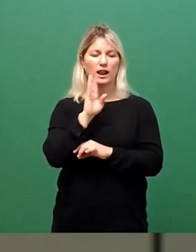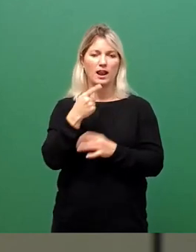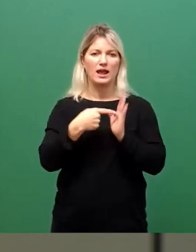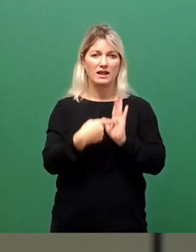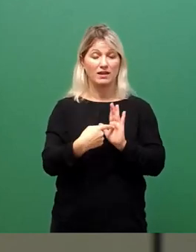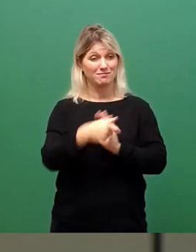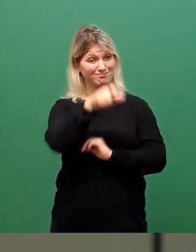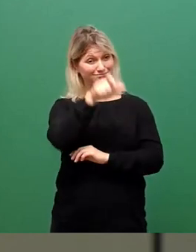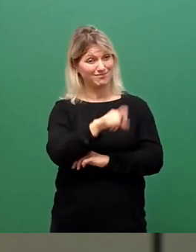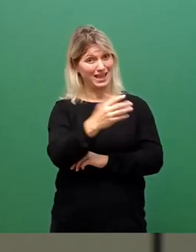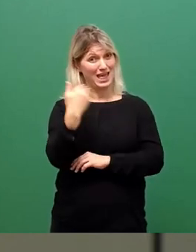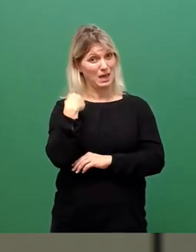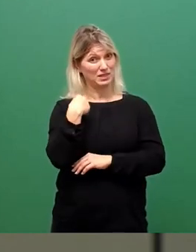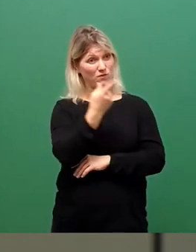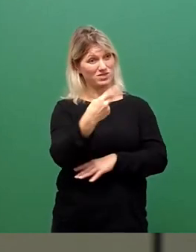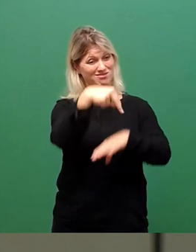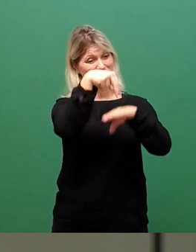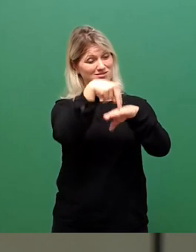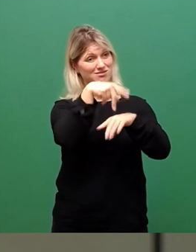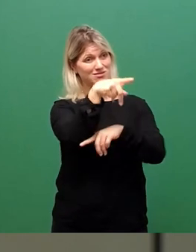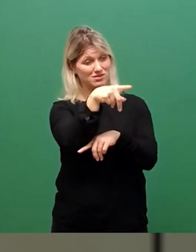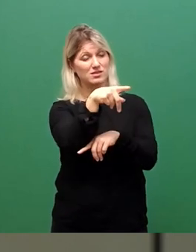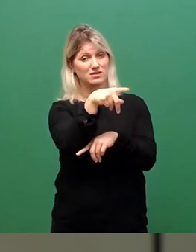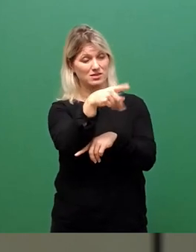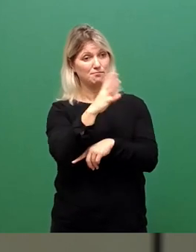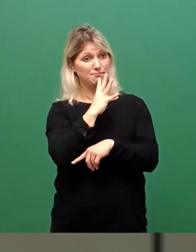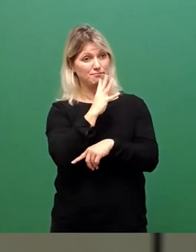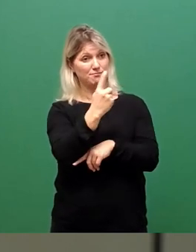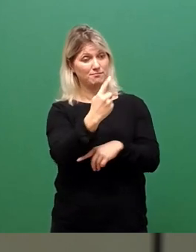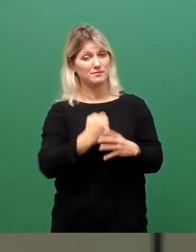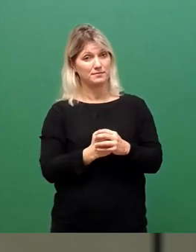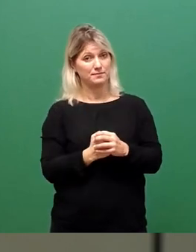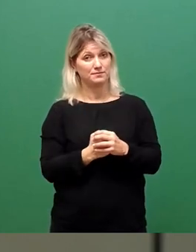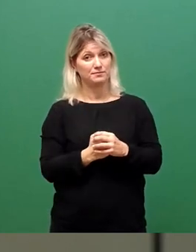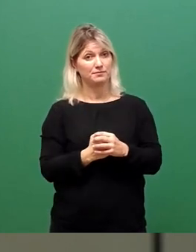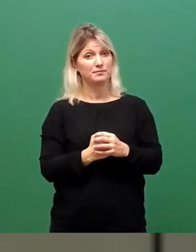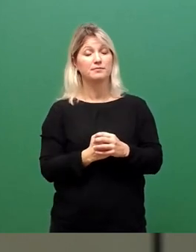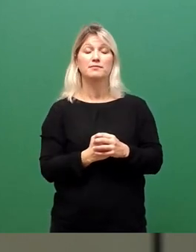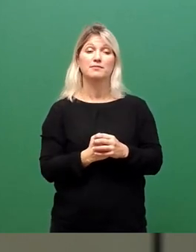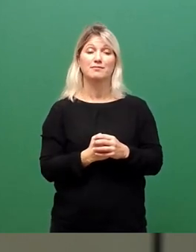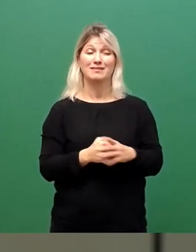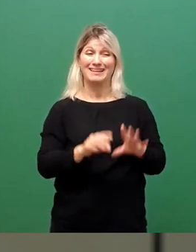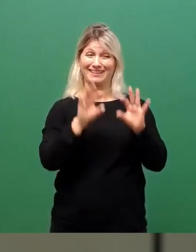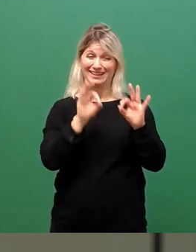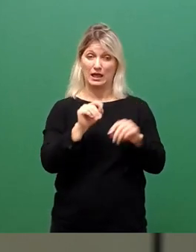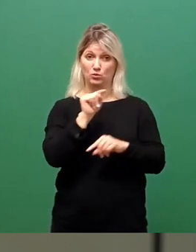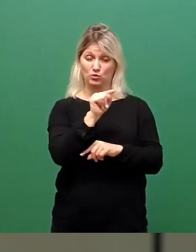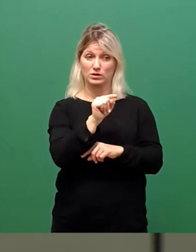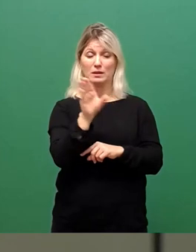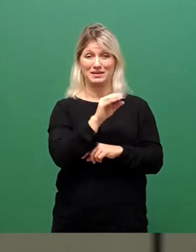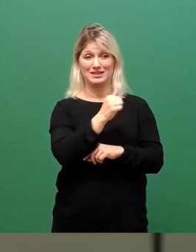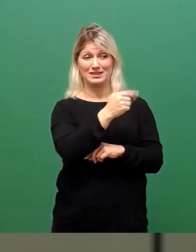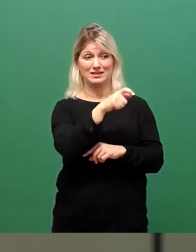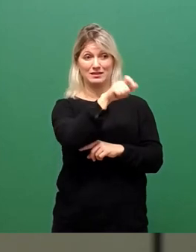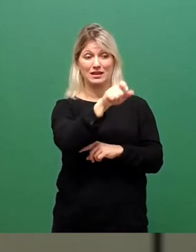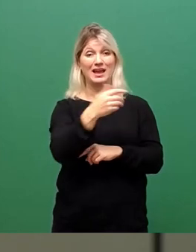dort oben von der Bühne des Dresdner Stadtrates gesprochen hat, genau mit den Personen, bei denen das Landeskriminalamt gestern